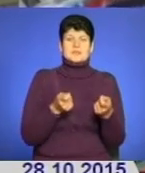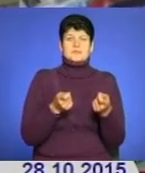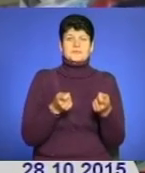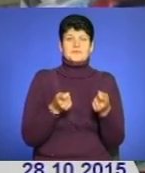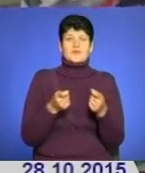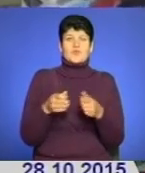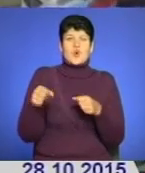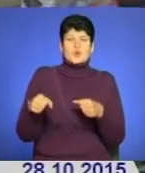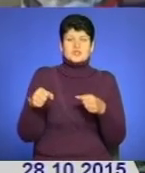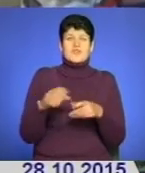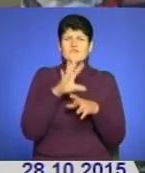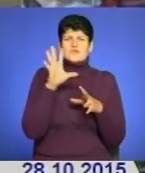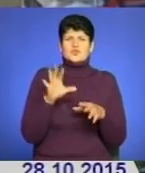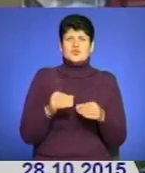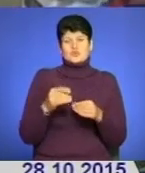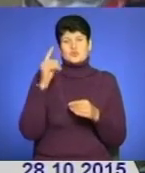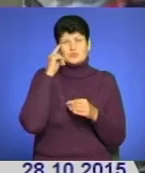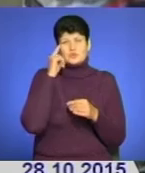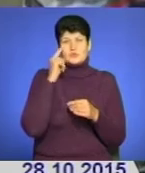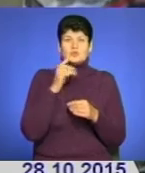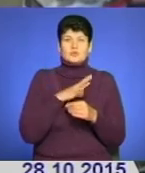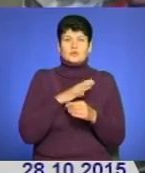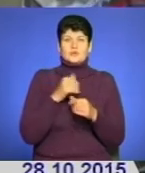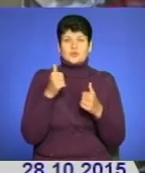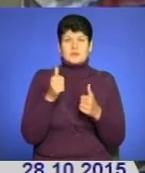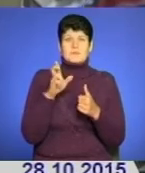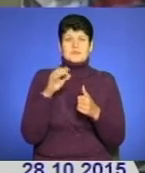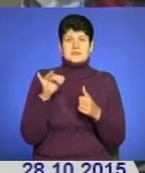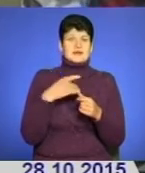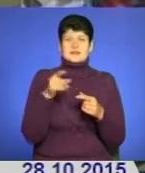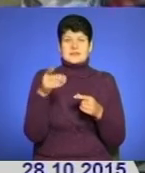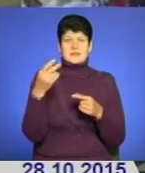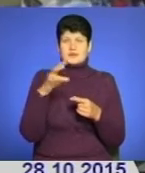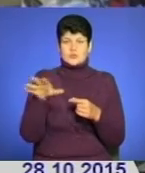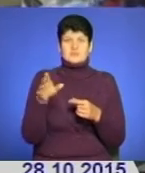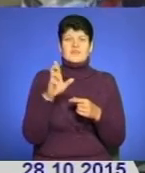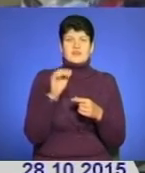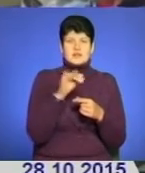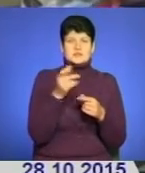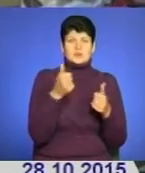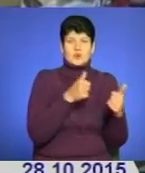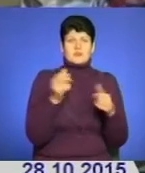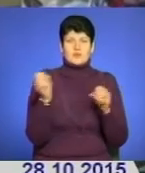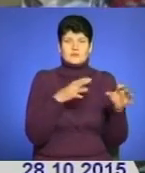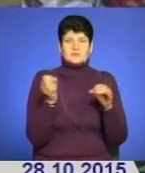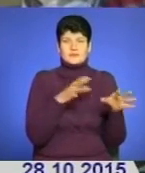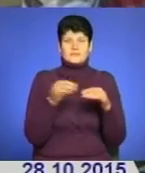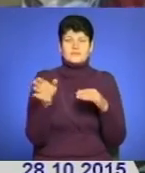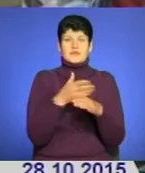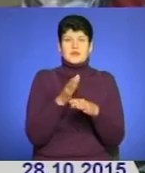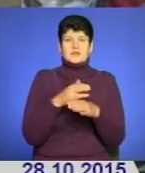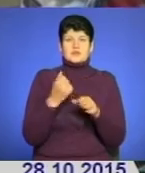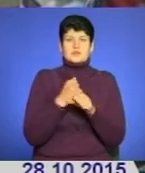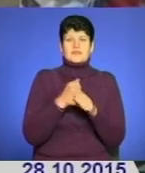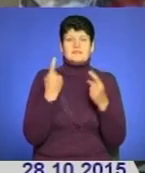кошечках, значить, все, що вони вважали, ну, їхній думку було би добре для бійців, а вона перебирала, так, це не добре, о, це фліс добре, відкладаємо, і вони нам потім зробили велику